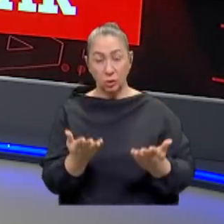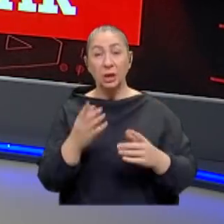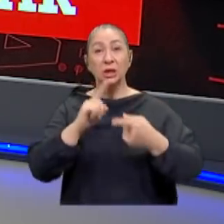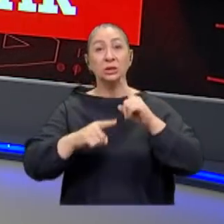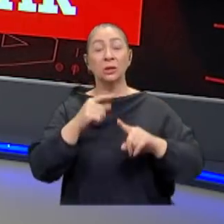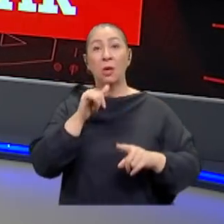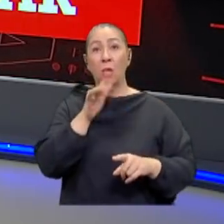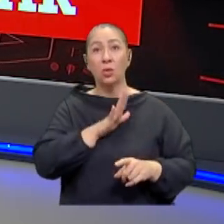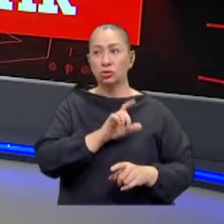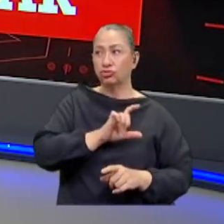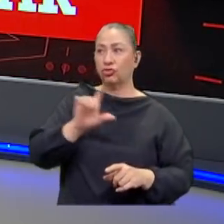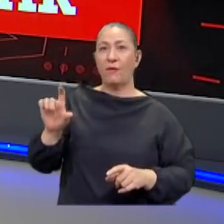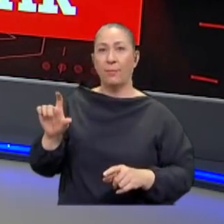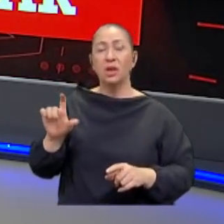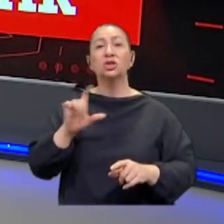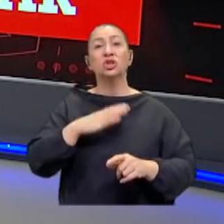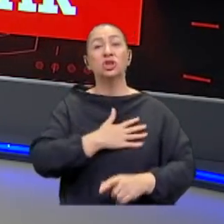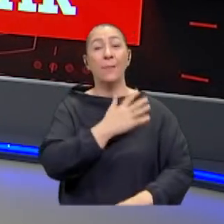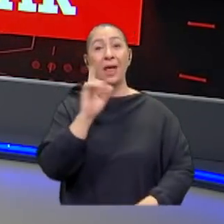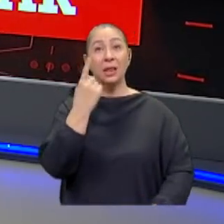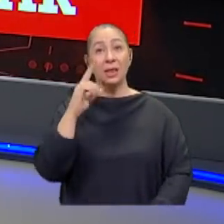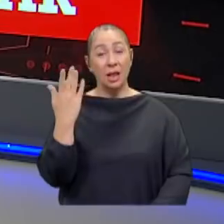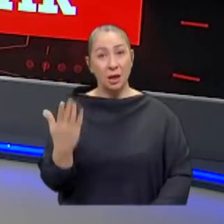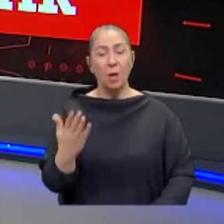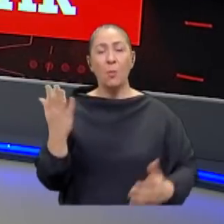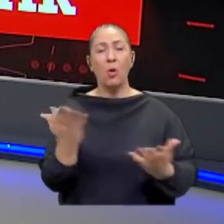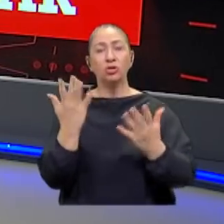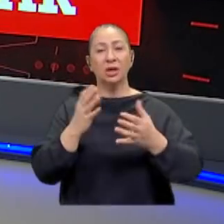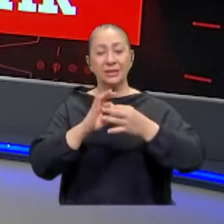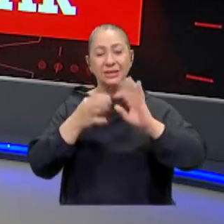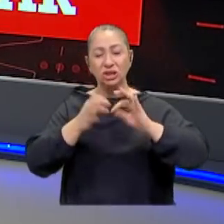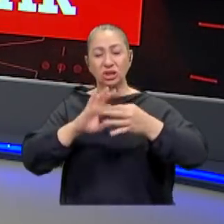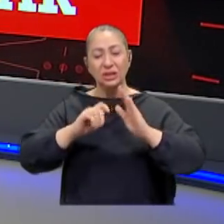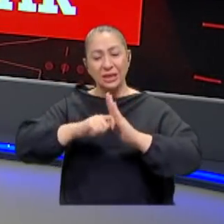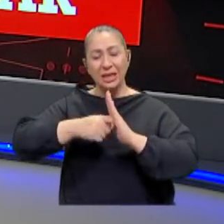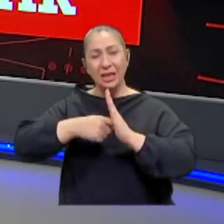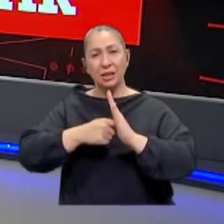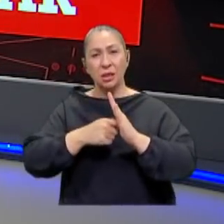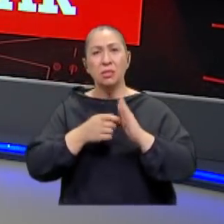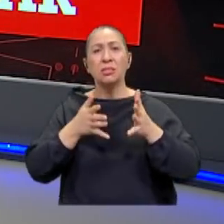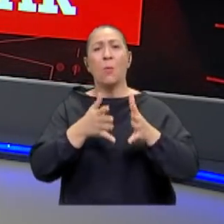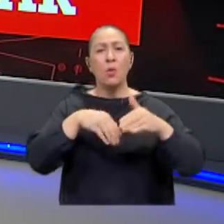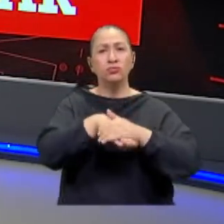Kılıçdaroğlu'ndan yanıt geldi, CHP lideri bolca zincir kilit depolayın dedi.